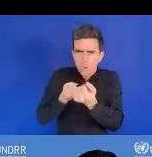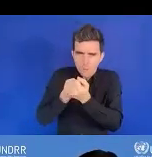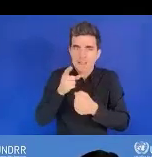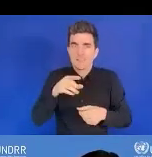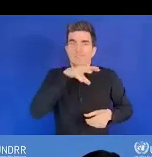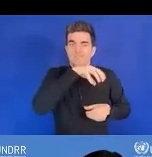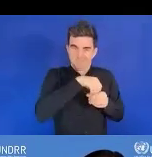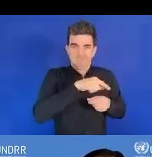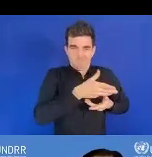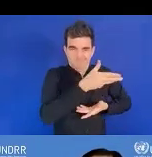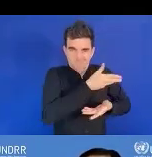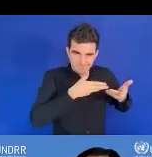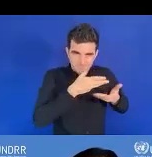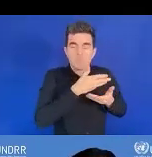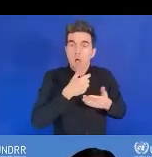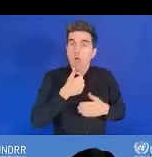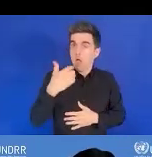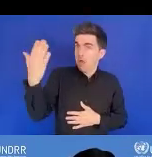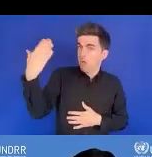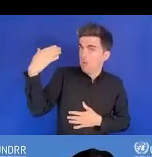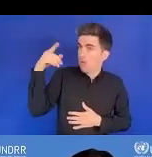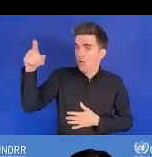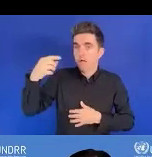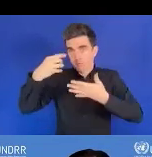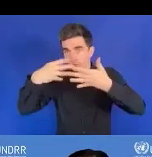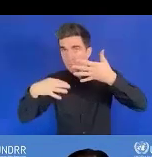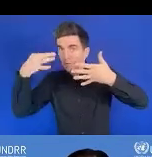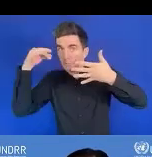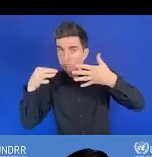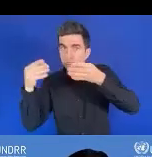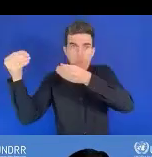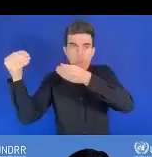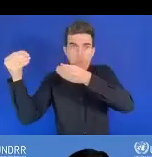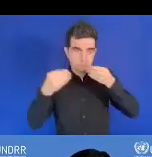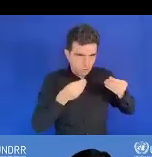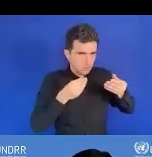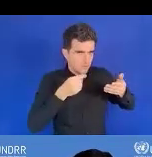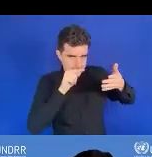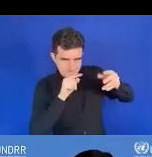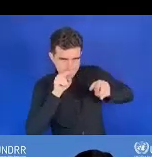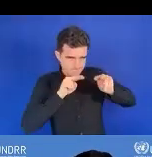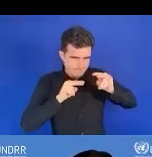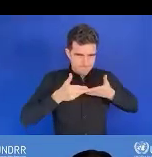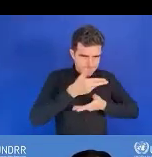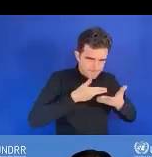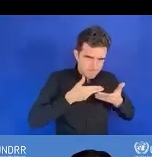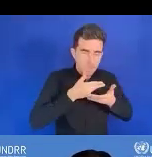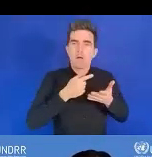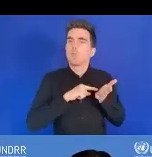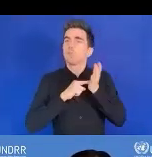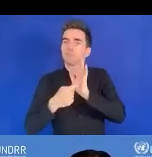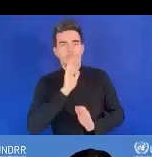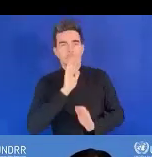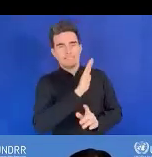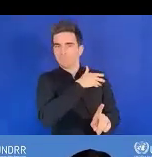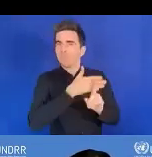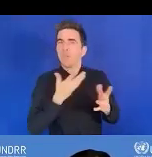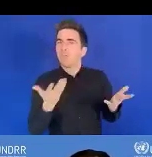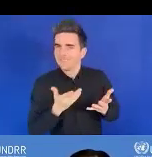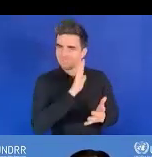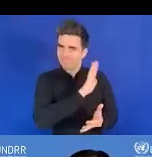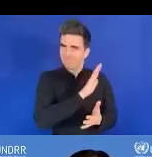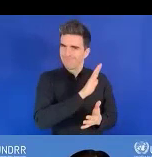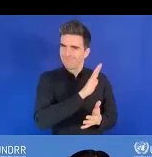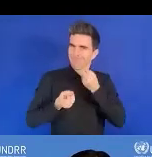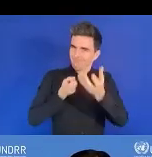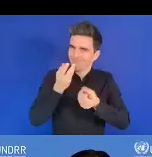Pour les personnes en situation de handicap, il va donc partager avec nous son expérience. J'aimerais toutefois noter qu'il